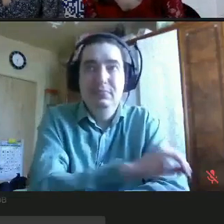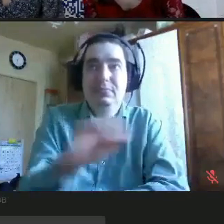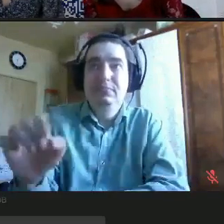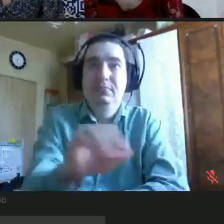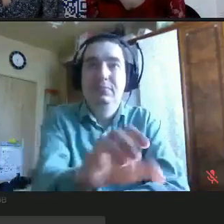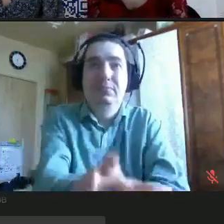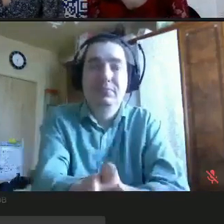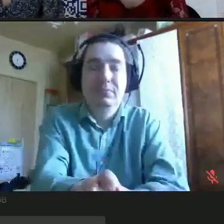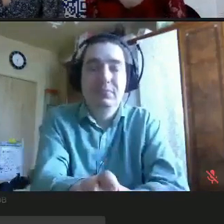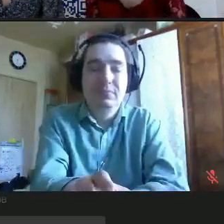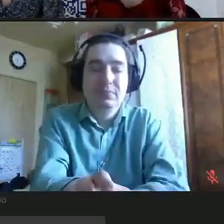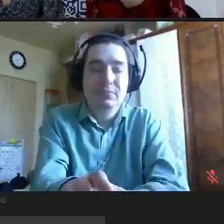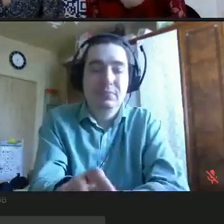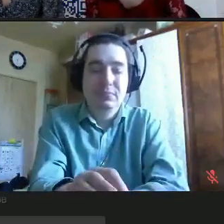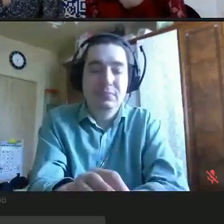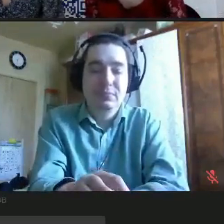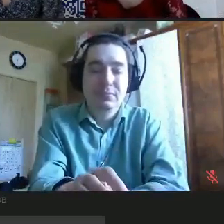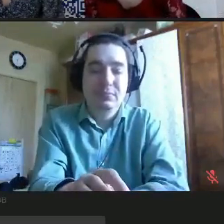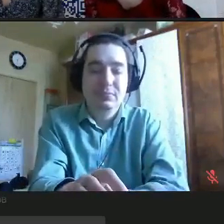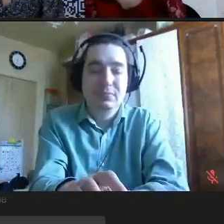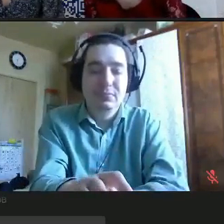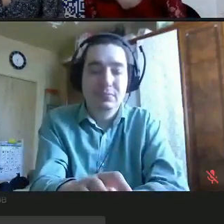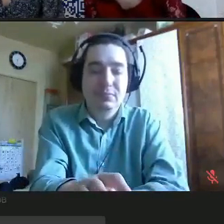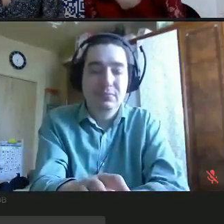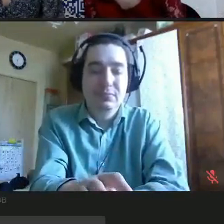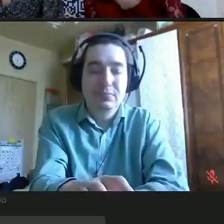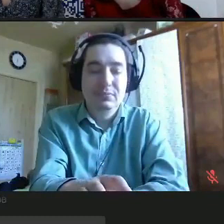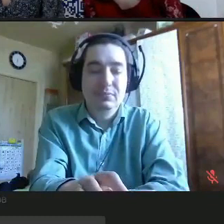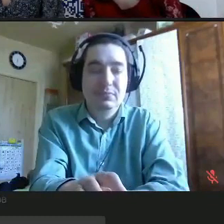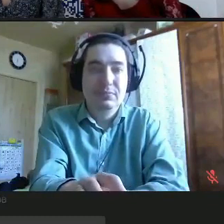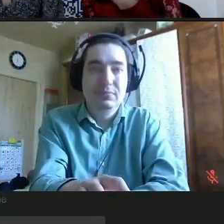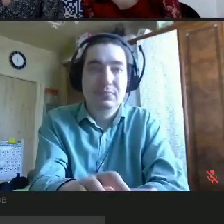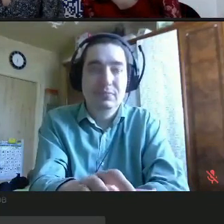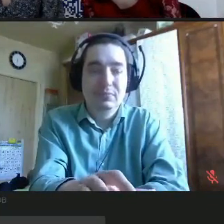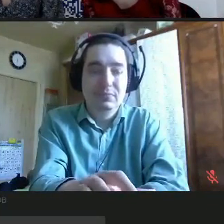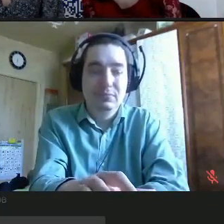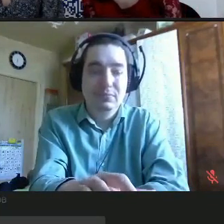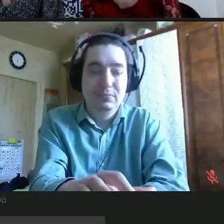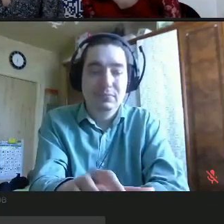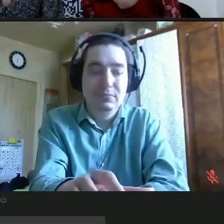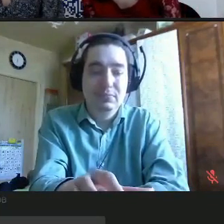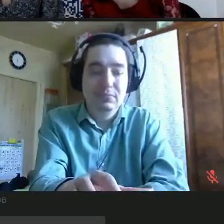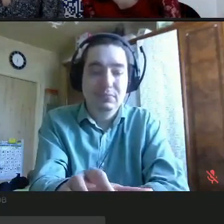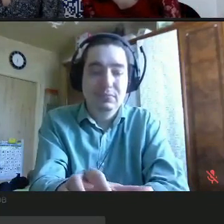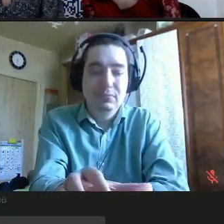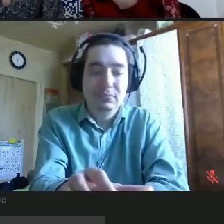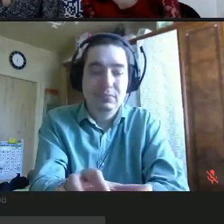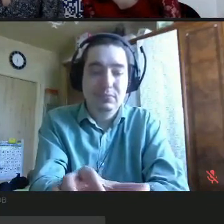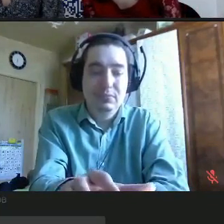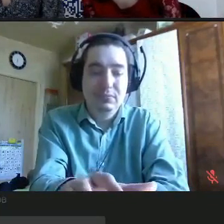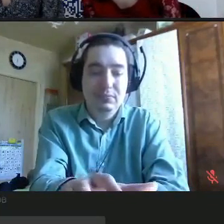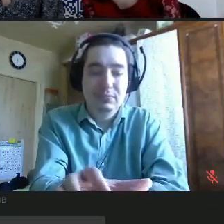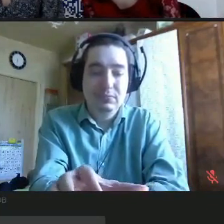сейчас вот если кто-то ко мне подойдет и спросит, почему ты не такая, как все, или что-то еще, происходит